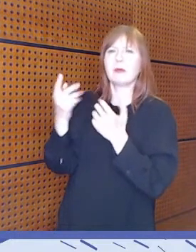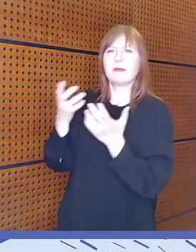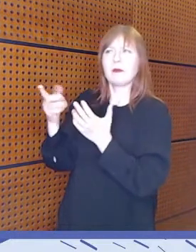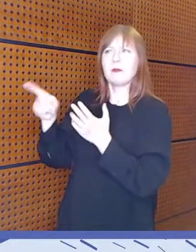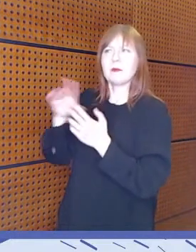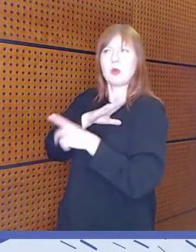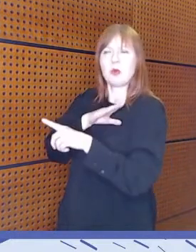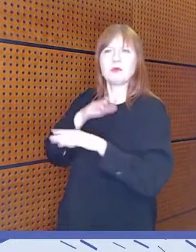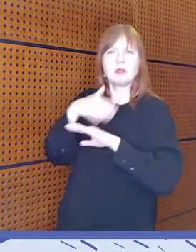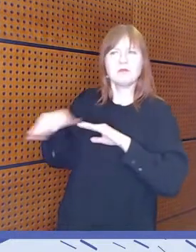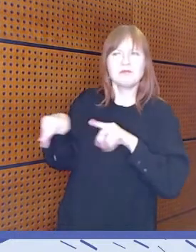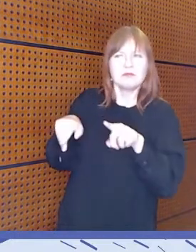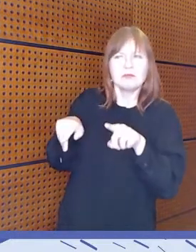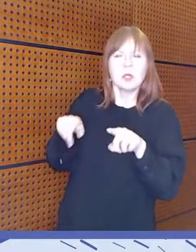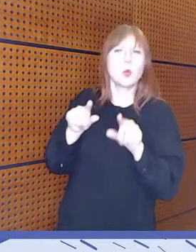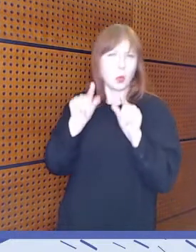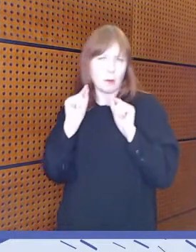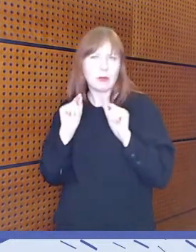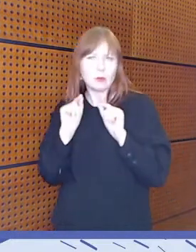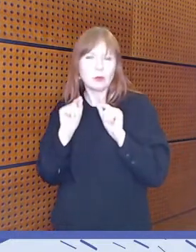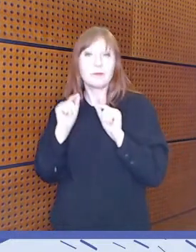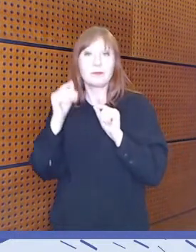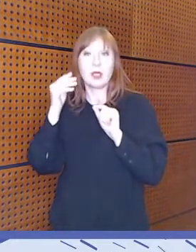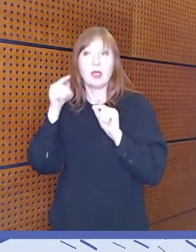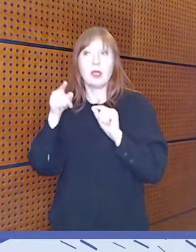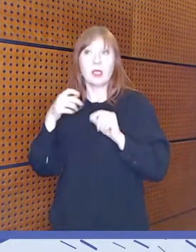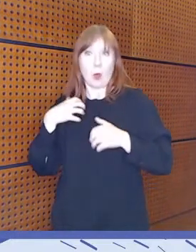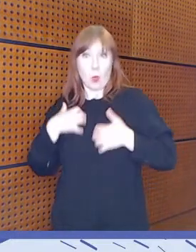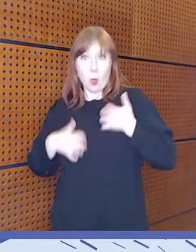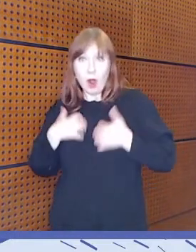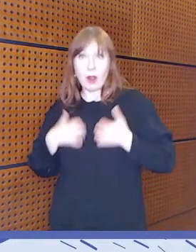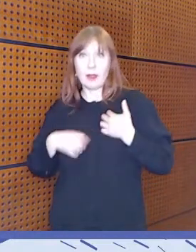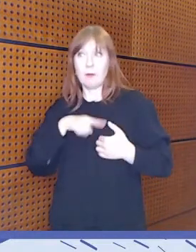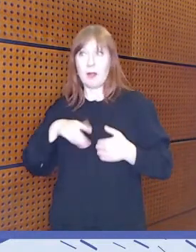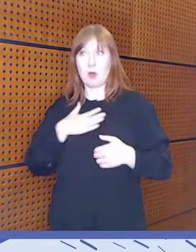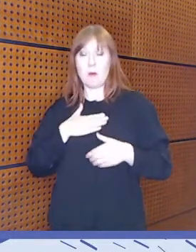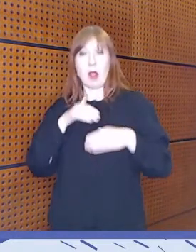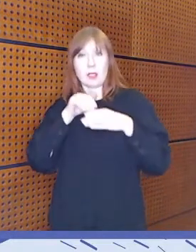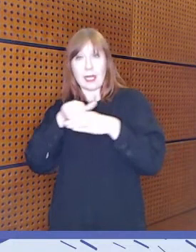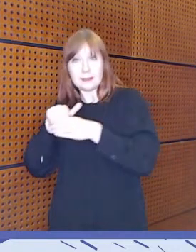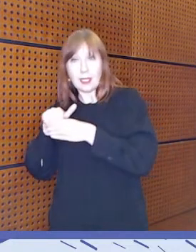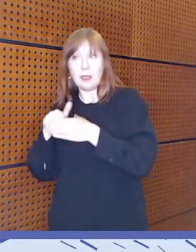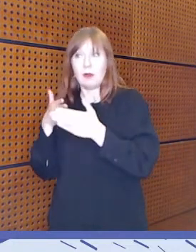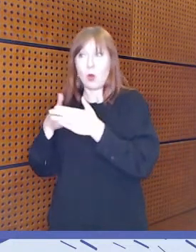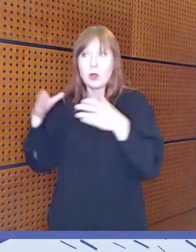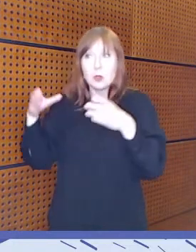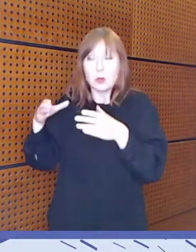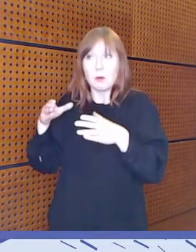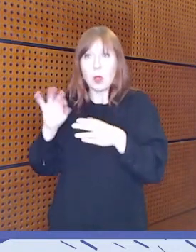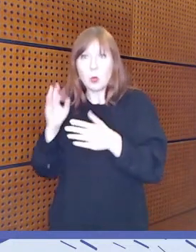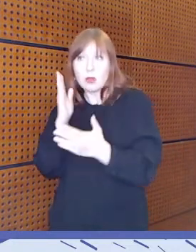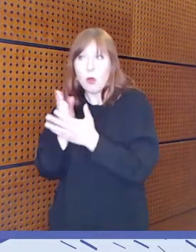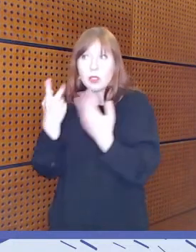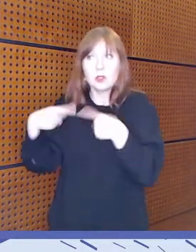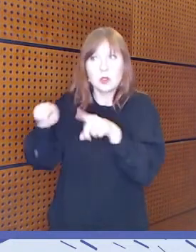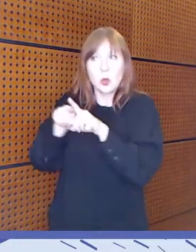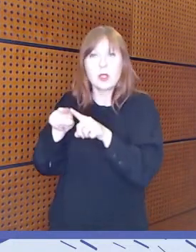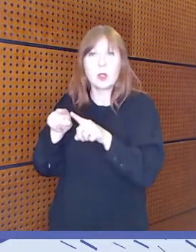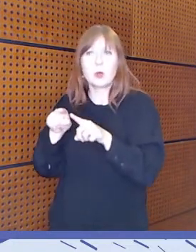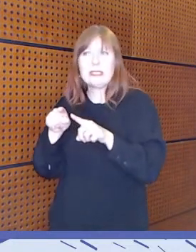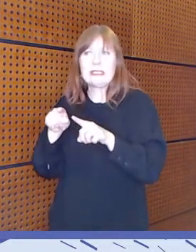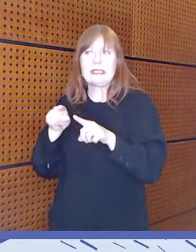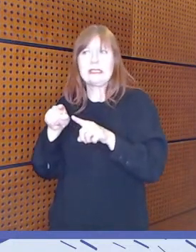ihmisillä on. Ja on tunnistettu se huoli omien jäsenten ja kohderyhmän oikeuksien toteutumisesta ja siitä